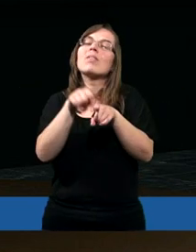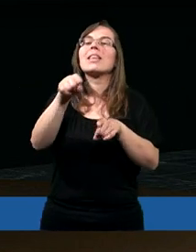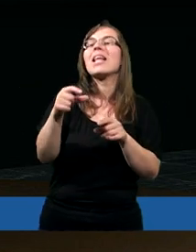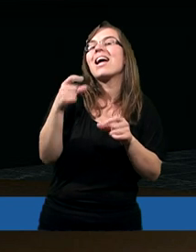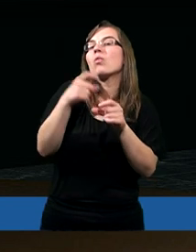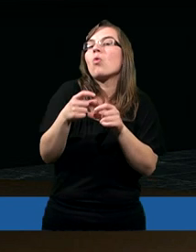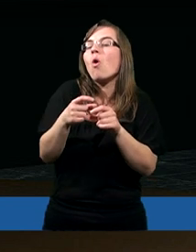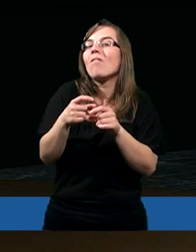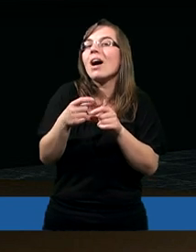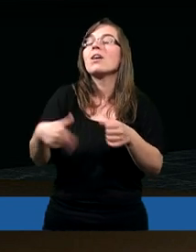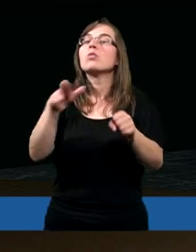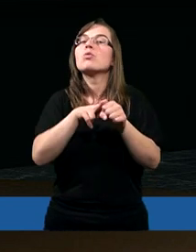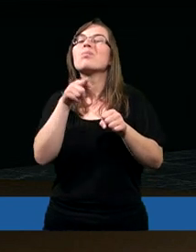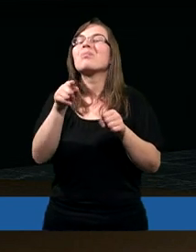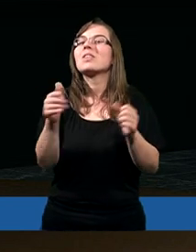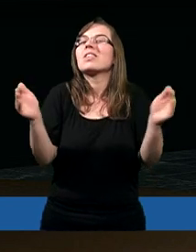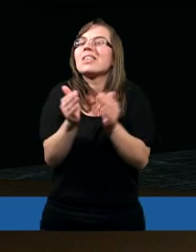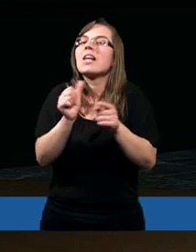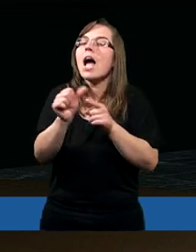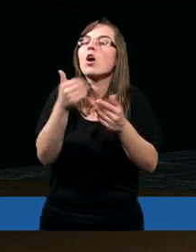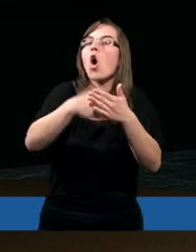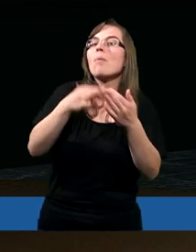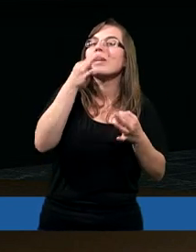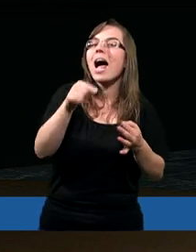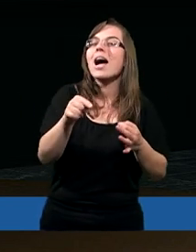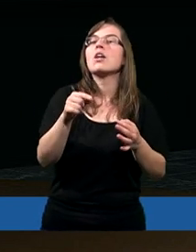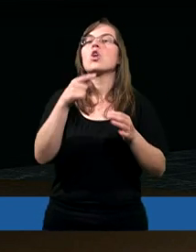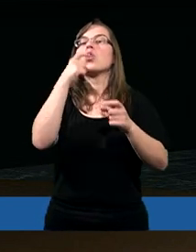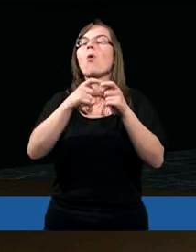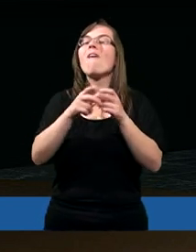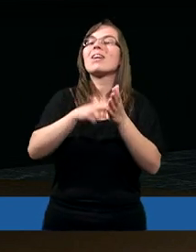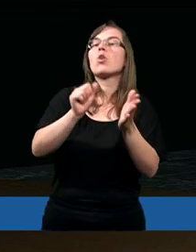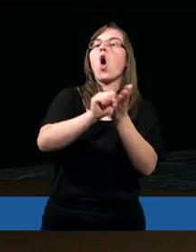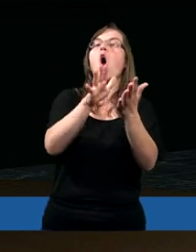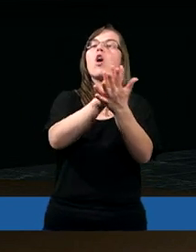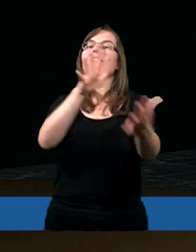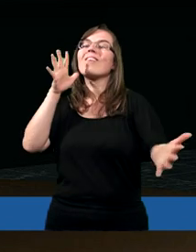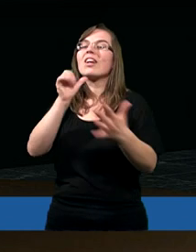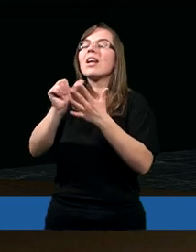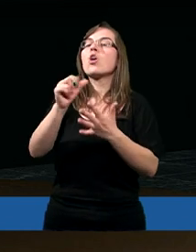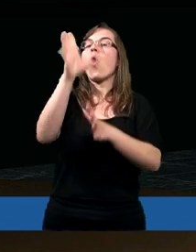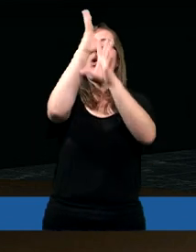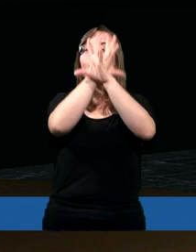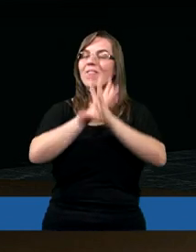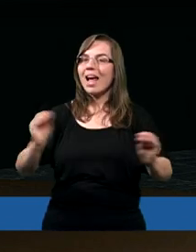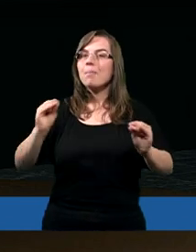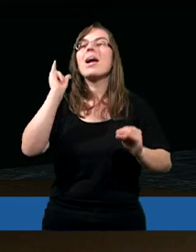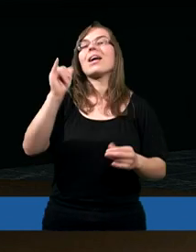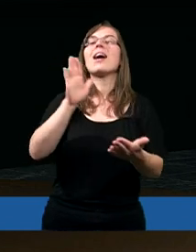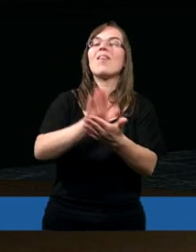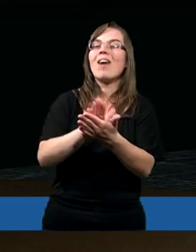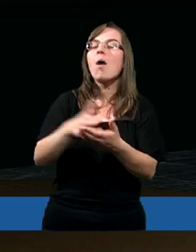słowa, które kończą ten psalm. Słowa, które mają odzwierciedlać uwielbienie i chwałę, która